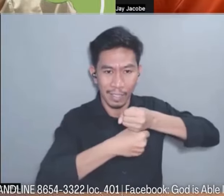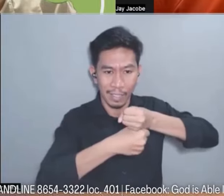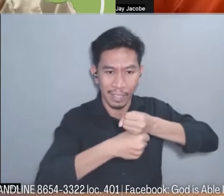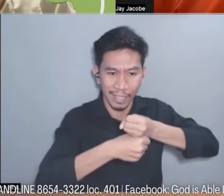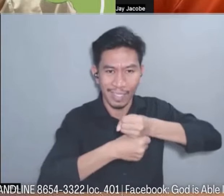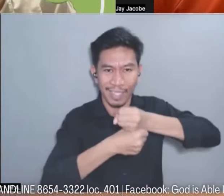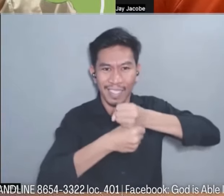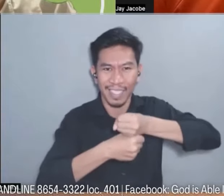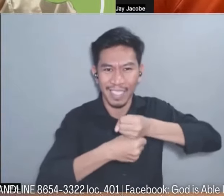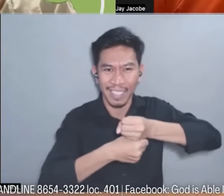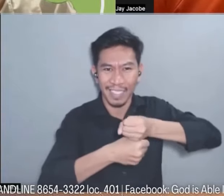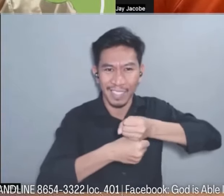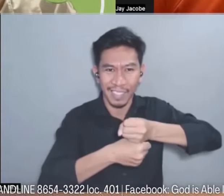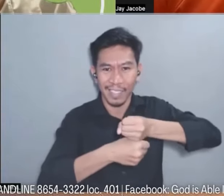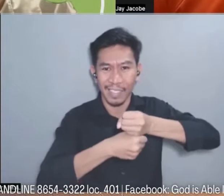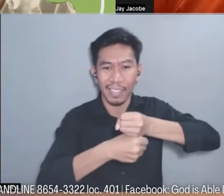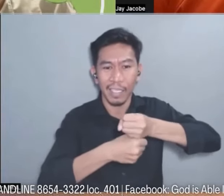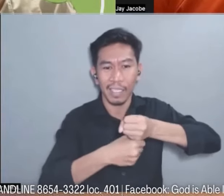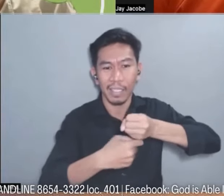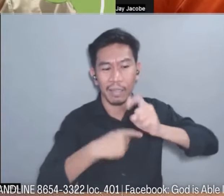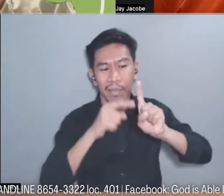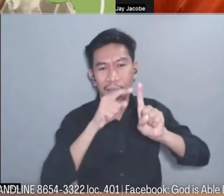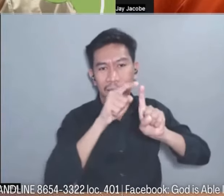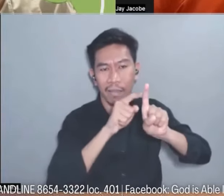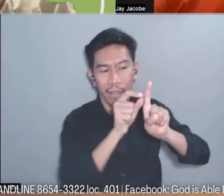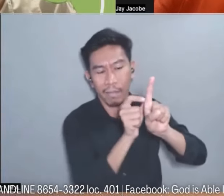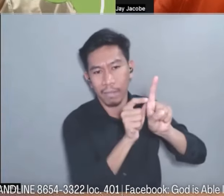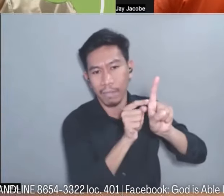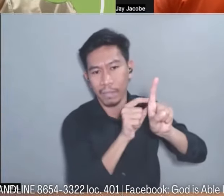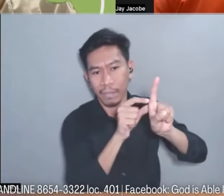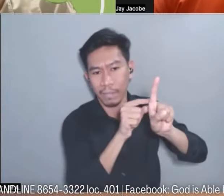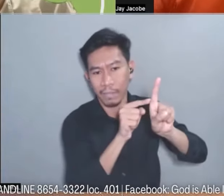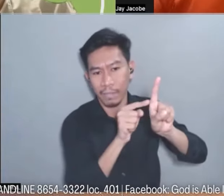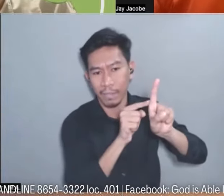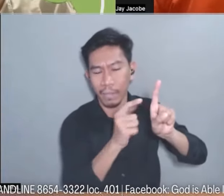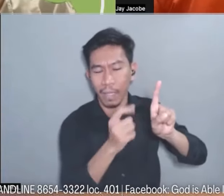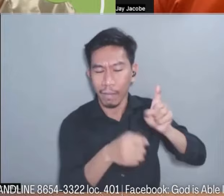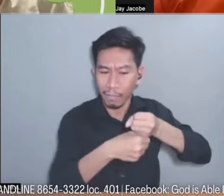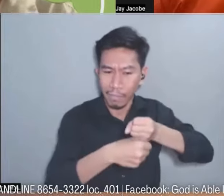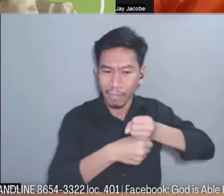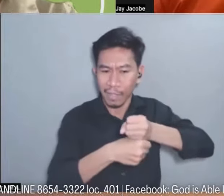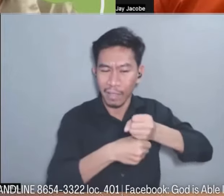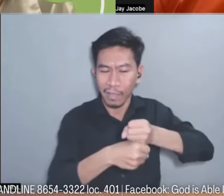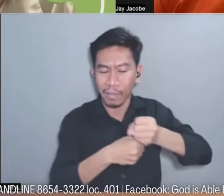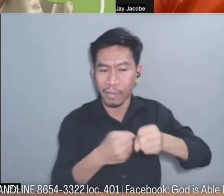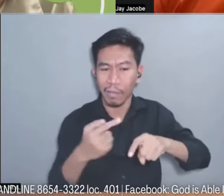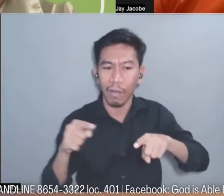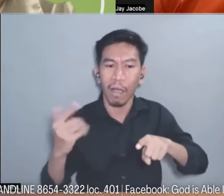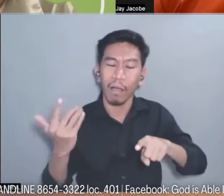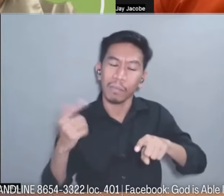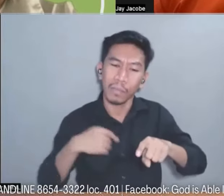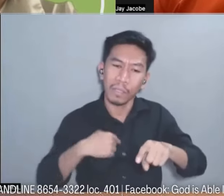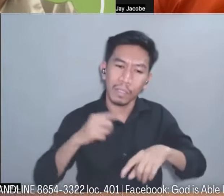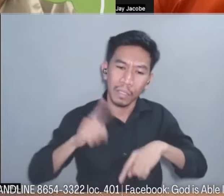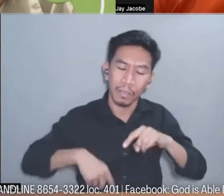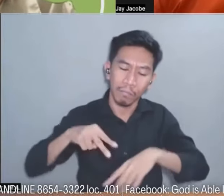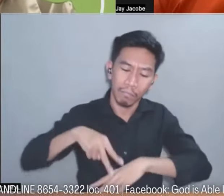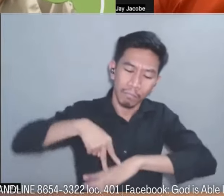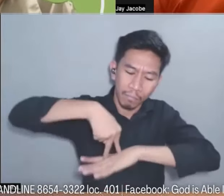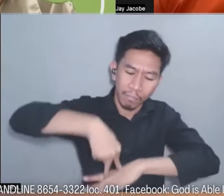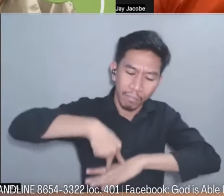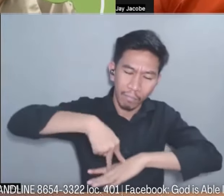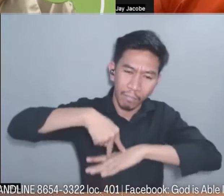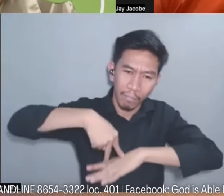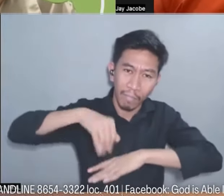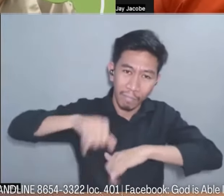part ng mga muscle po hindi ako makatayo na matagal hindi ako makapaglakad na matagal masakit yung pala yung dahilan sabi niya so